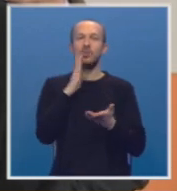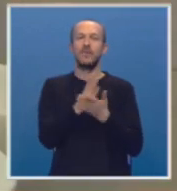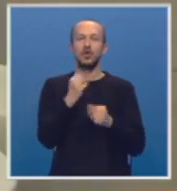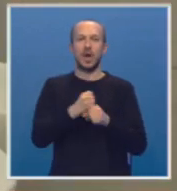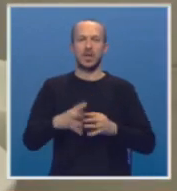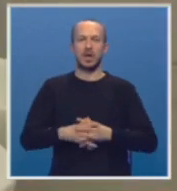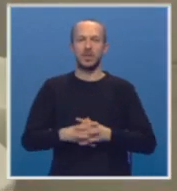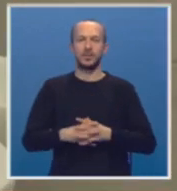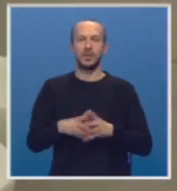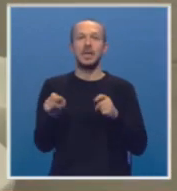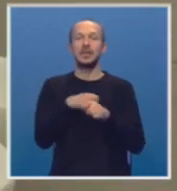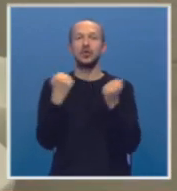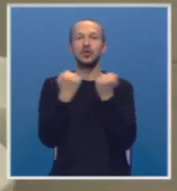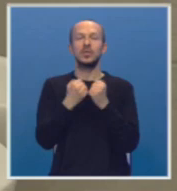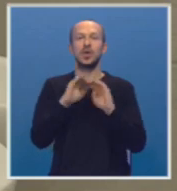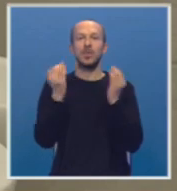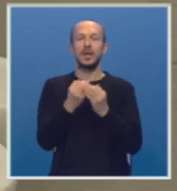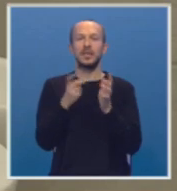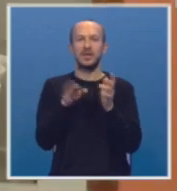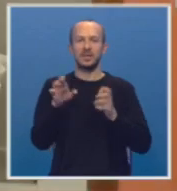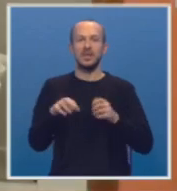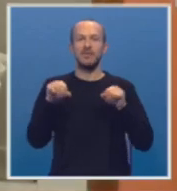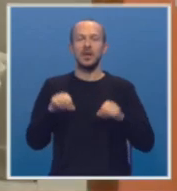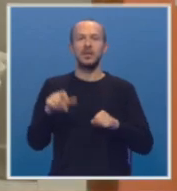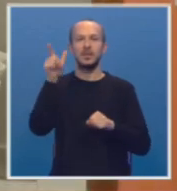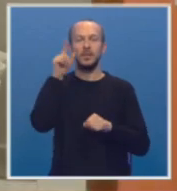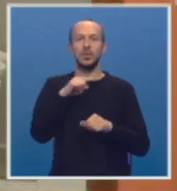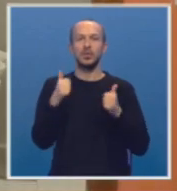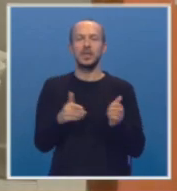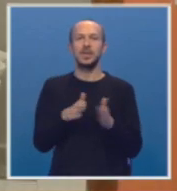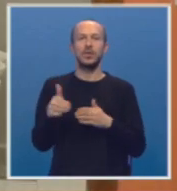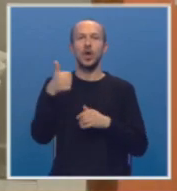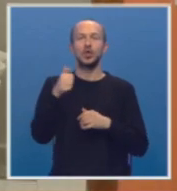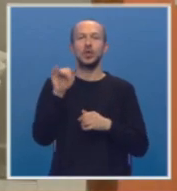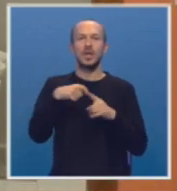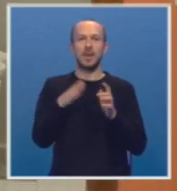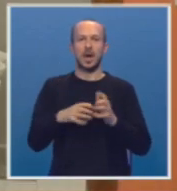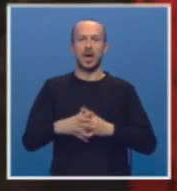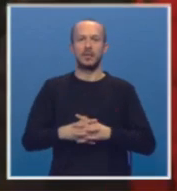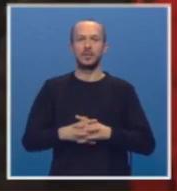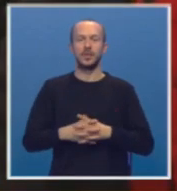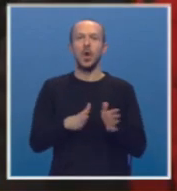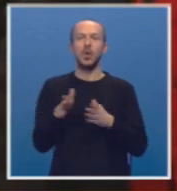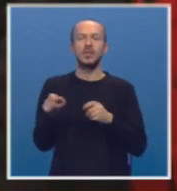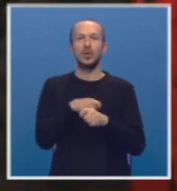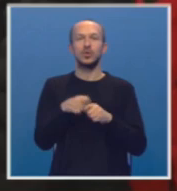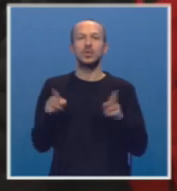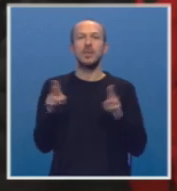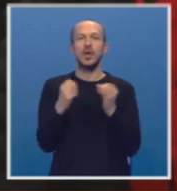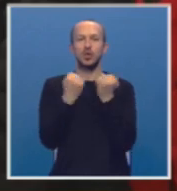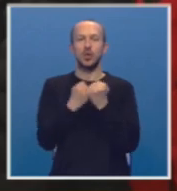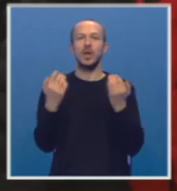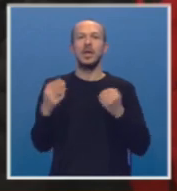već uradili. Za sanaciju školskih objekata u Nevesenju, vlada Srbije je do sada izdvojila 100.000 maraka. Osim rekonstrukcije male